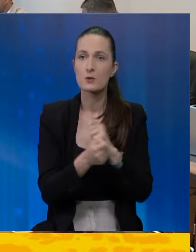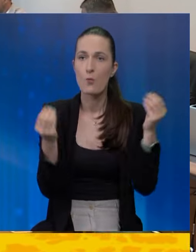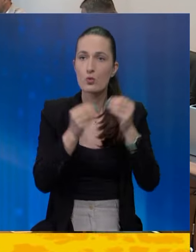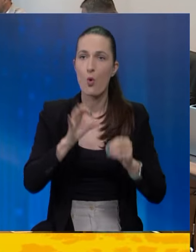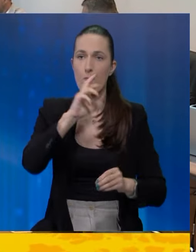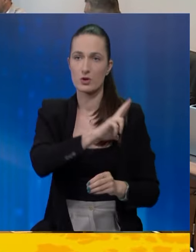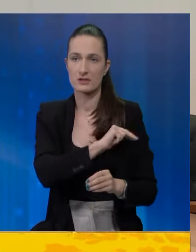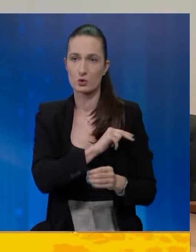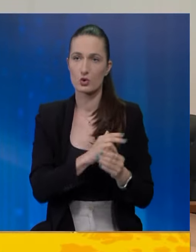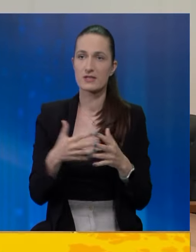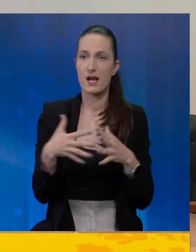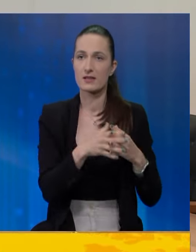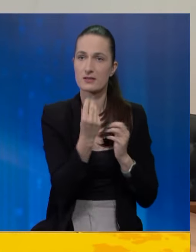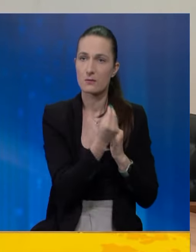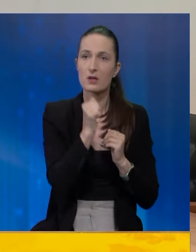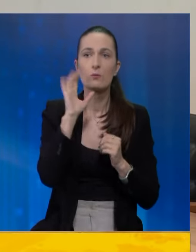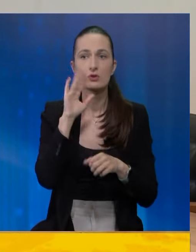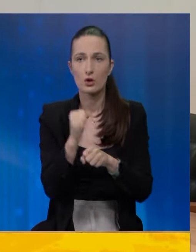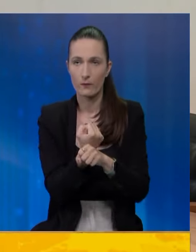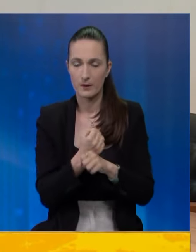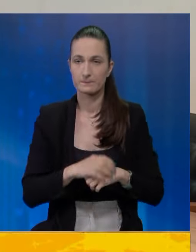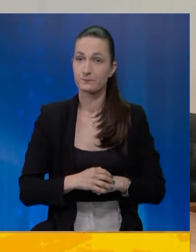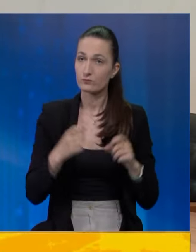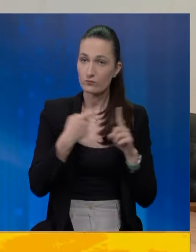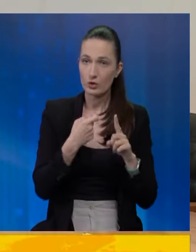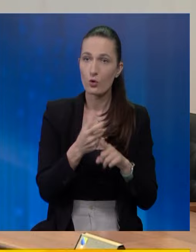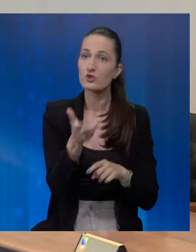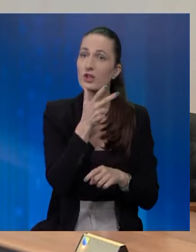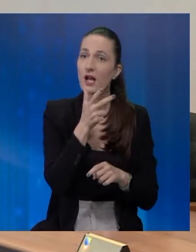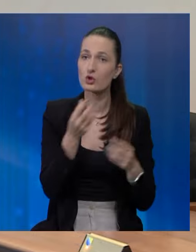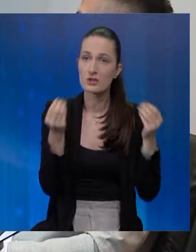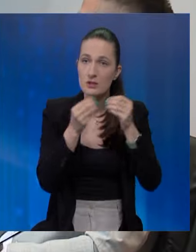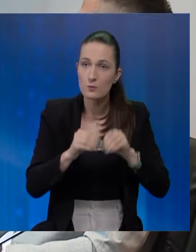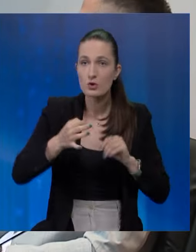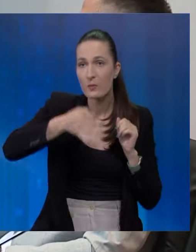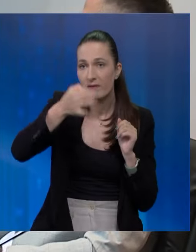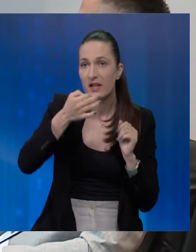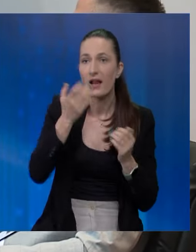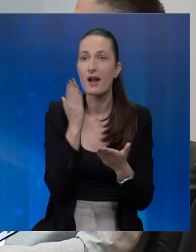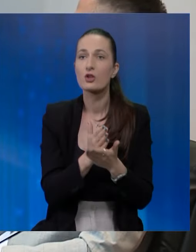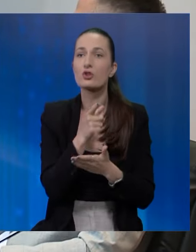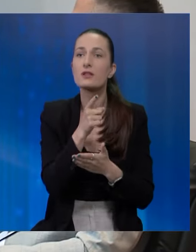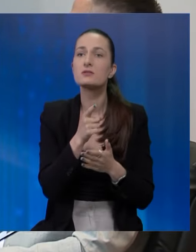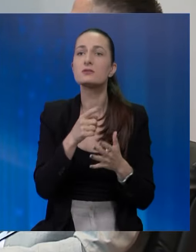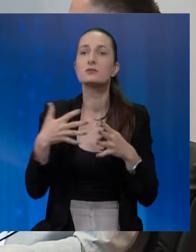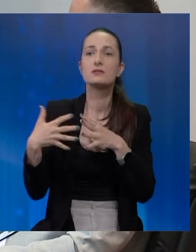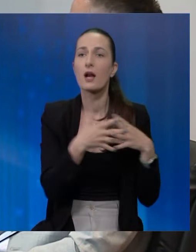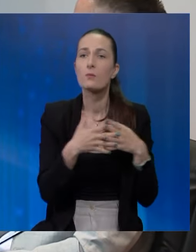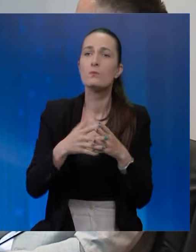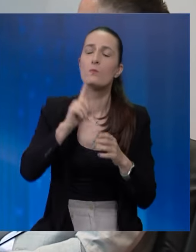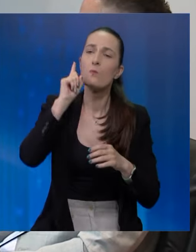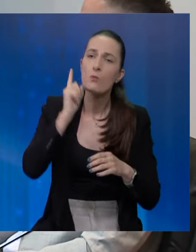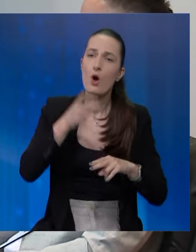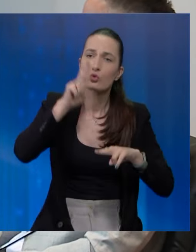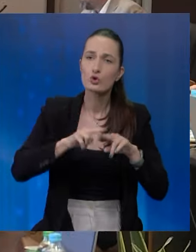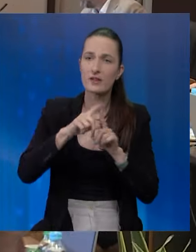sporazuma o policijskoj saradnji Srbije i Bosne i Hercegovini. Konaković je tražio da se sporazum revidira na način da o eventualnoj